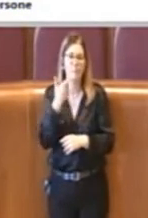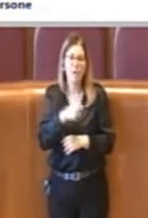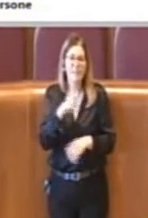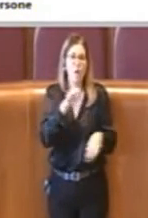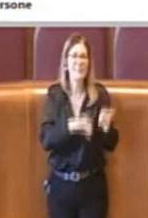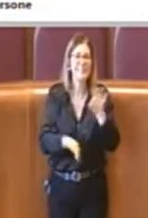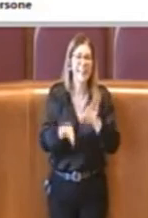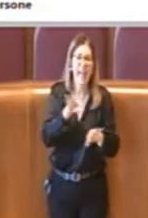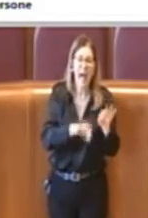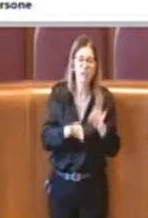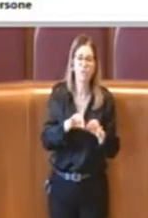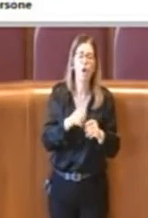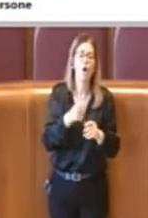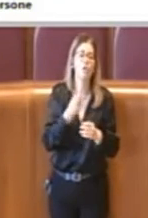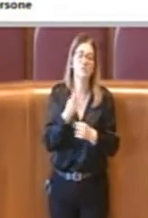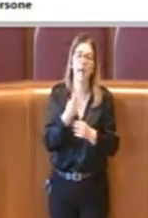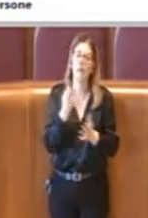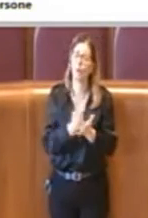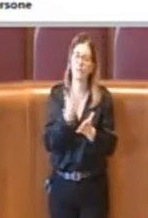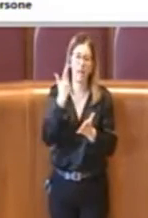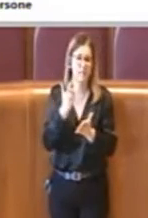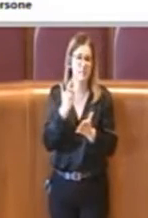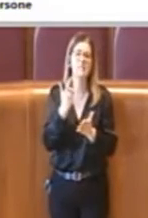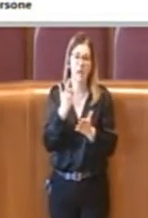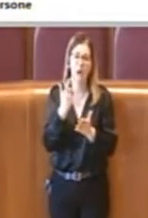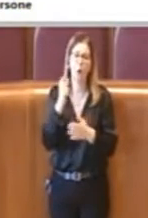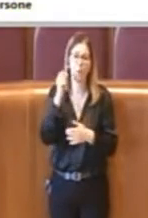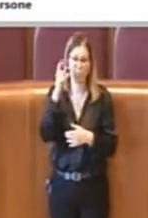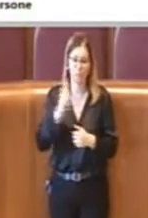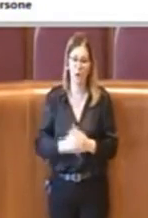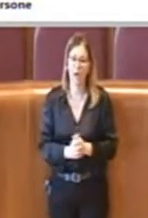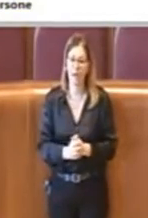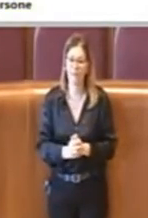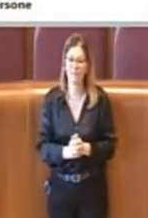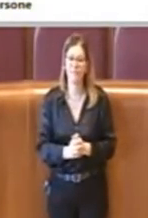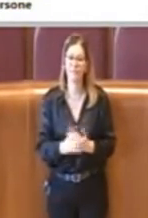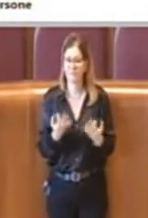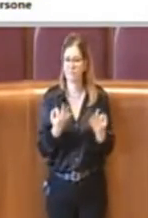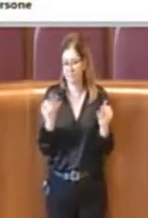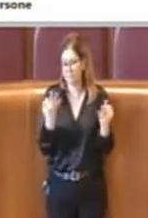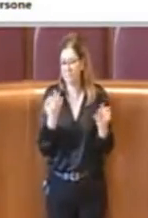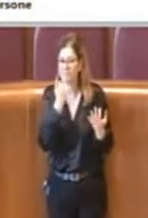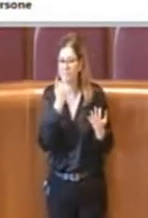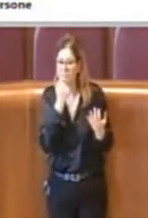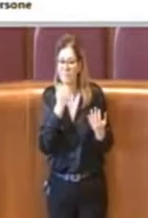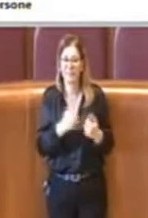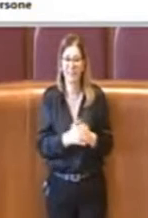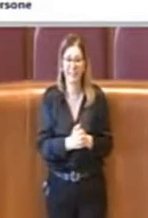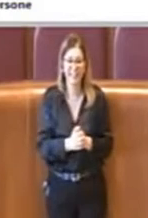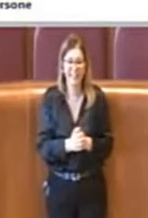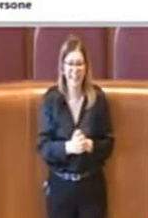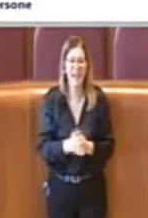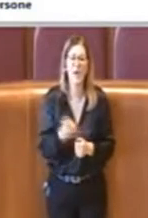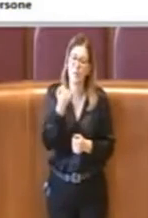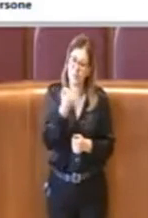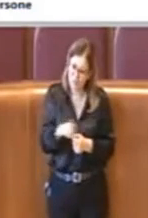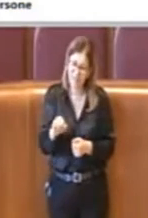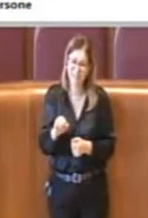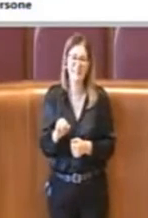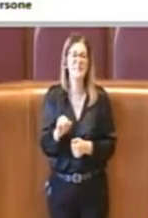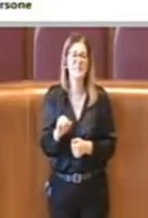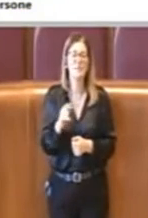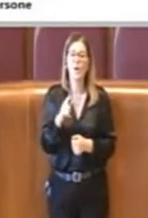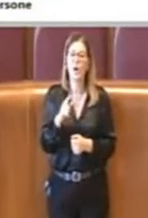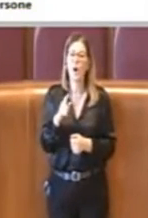riconosciuta in via diretta ok concluso e l'ultima cosa l'abbattimento di